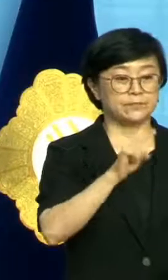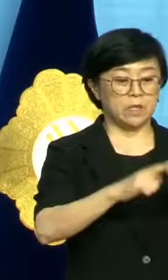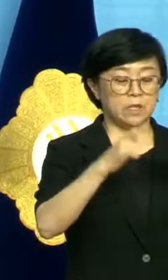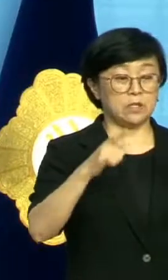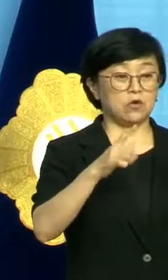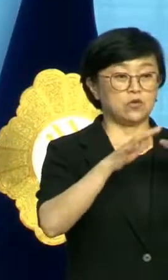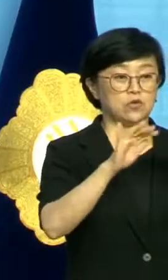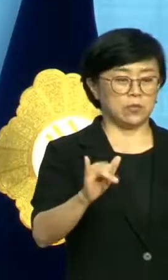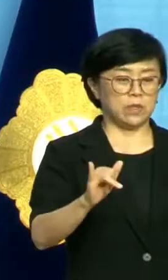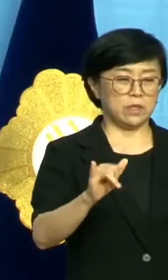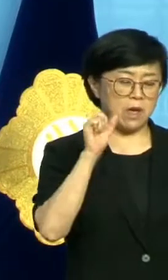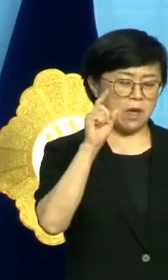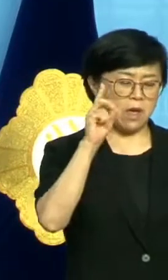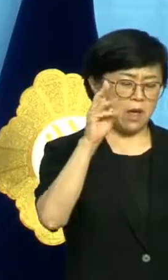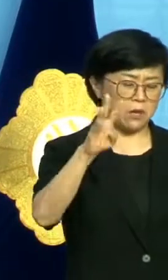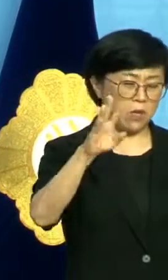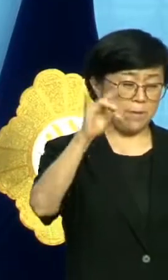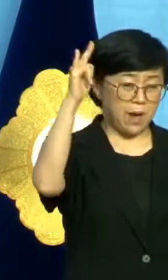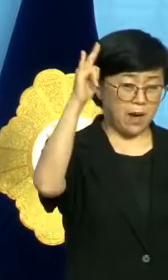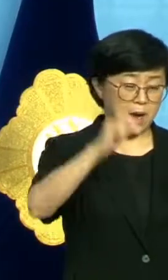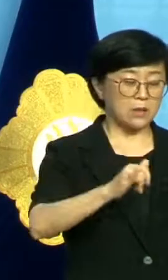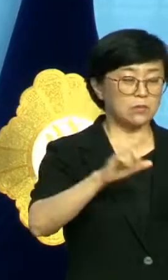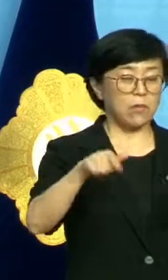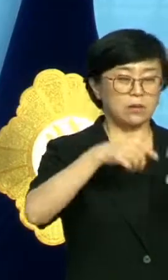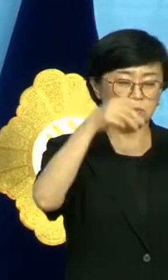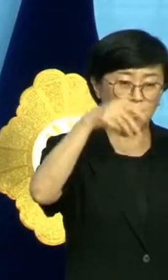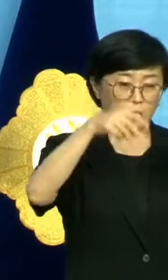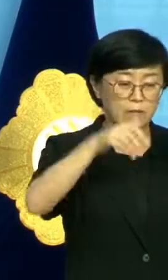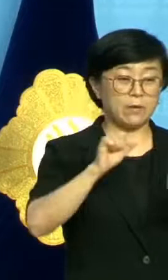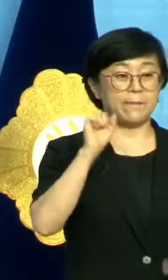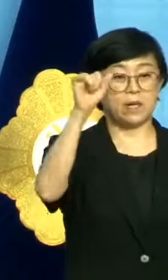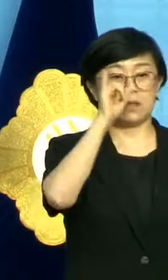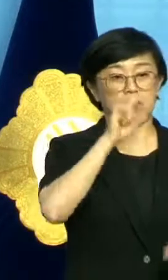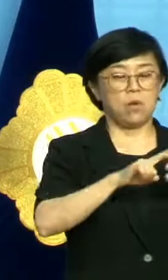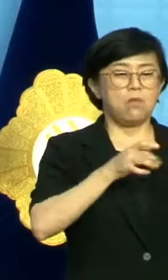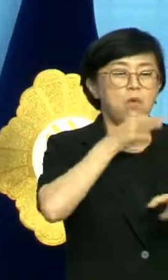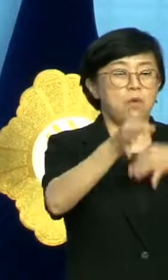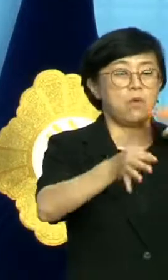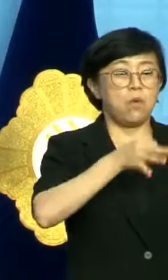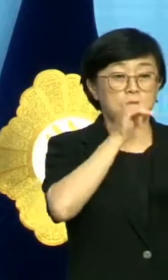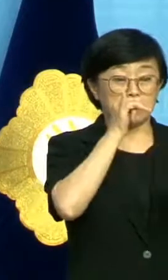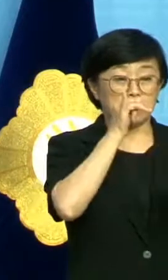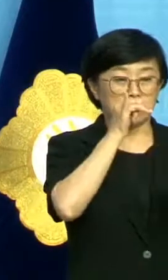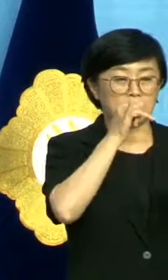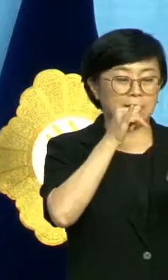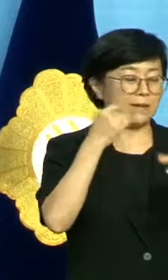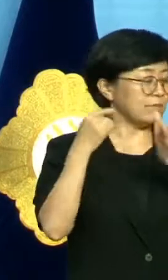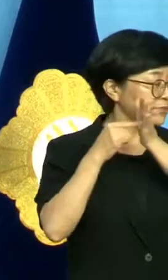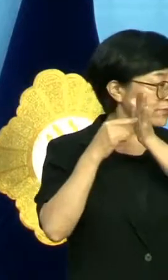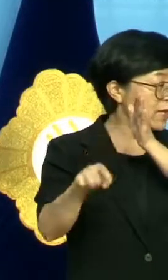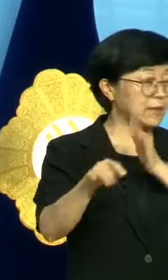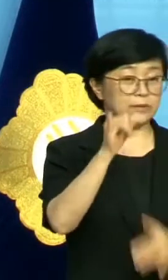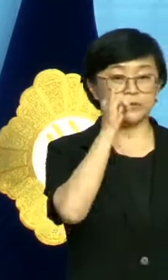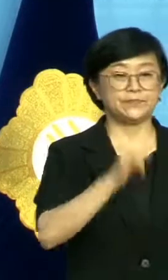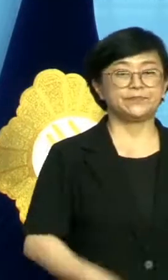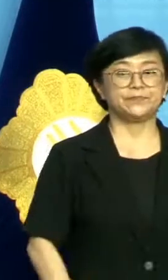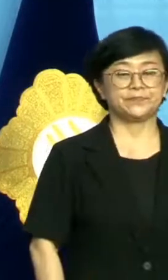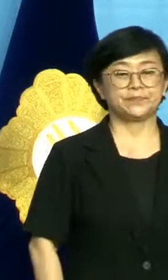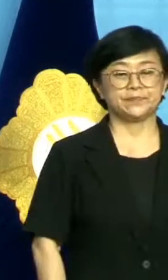주민이 수십일 동안 불볕더위와 폭우 속에서 농성하고 목소리를 내도 못 들은 척하고 있습니다.